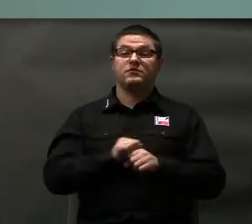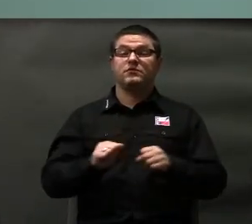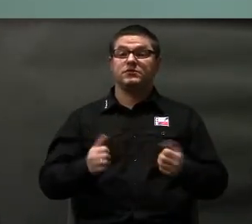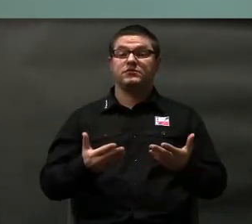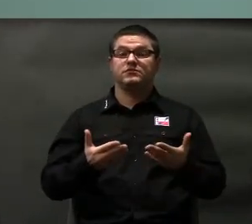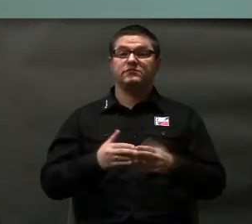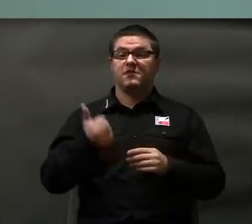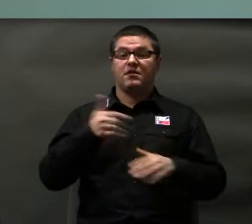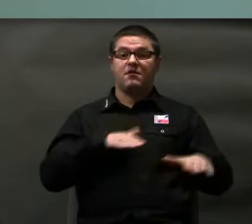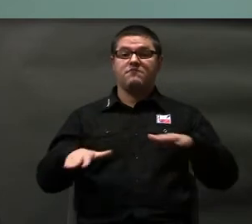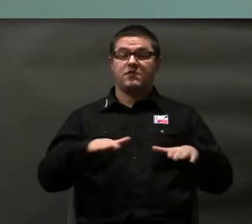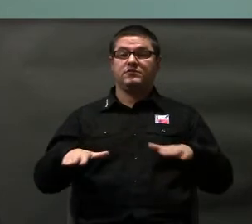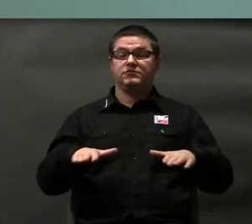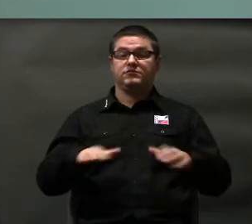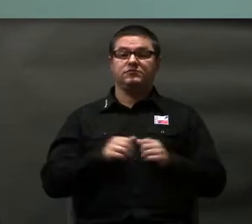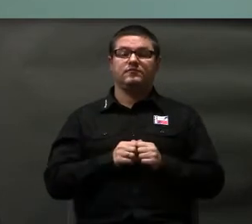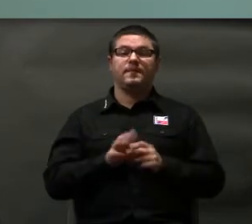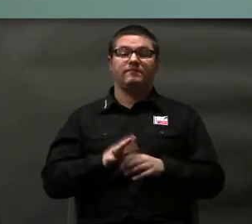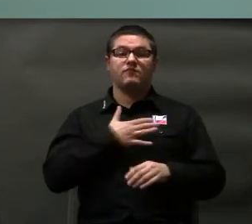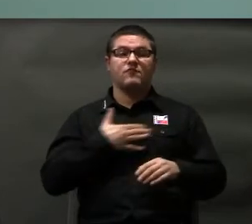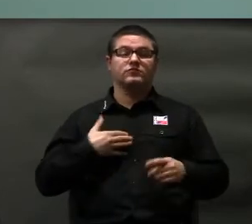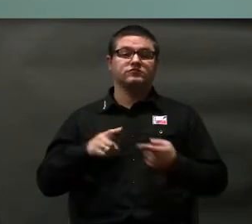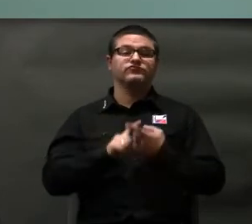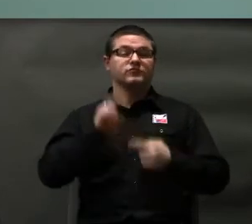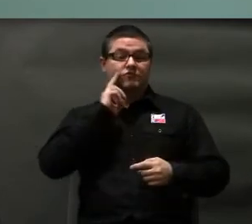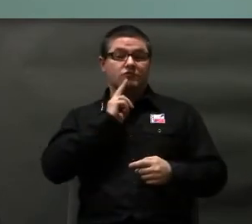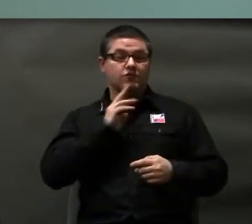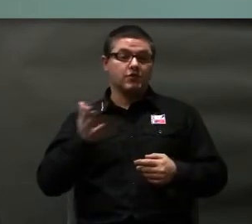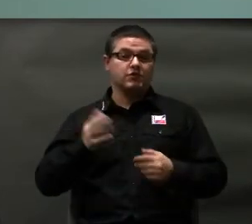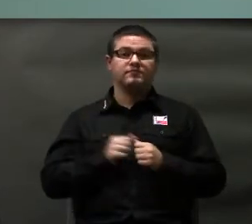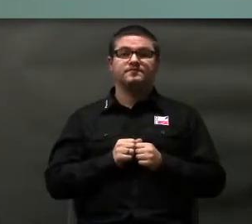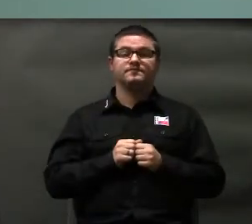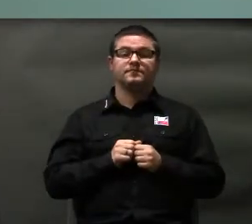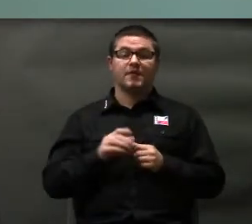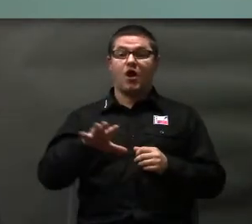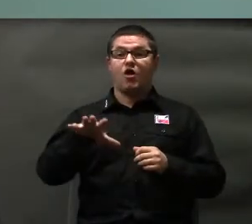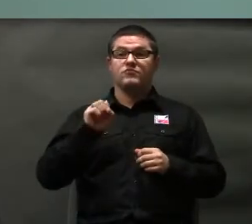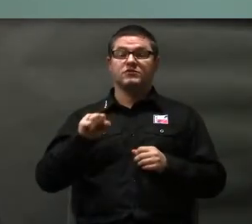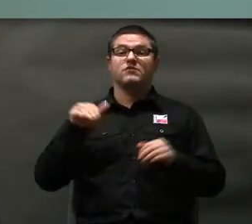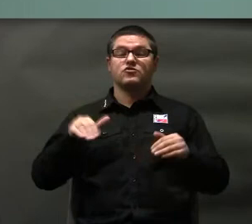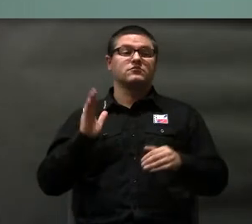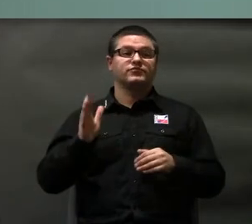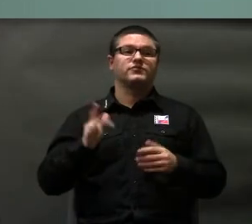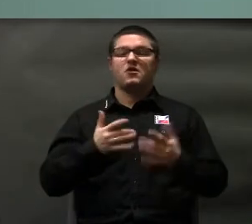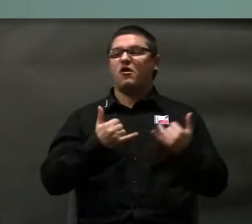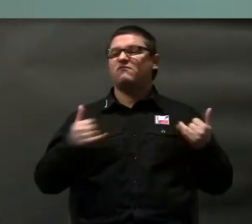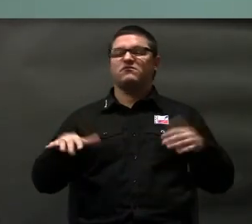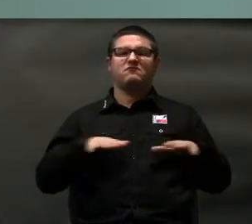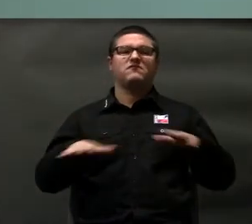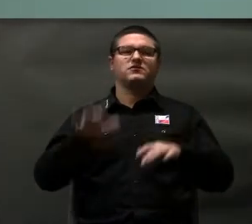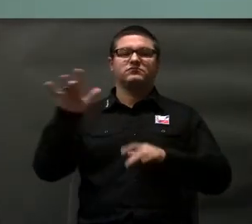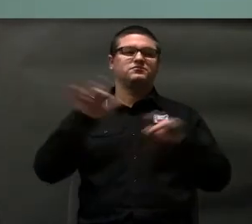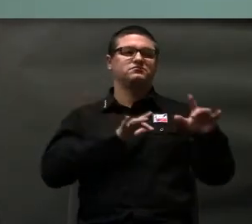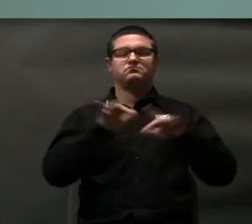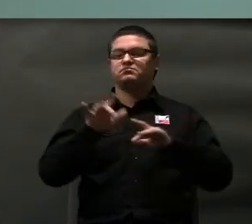w jednym miejscu, znajduje się w Polskim Związku Głuchych, a odbiorcy mogą być w różnych miejscach i